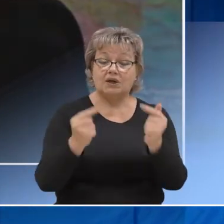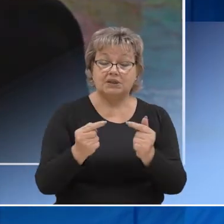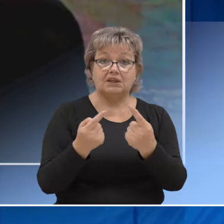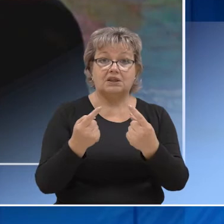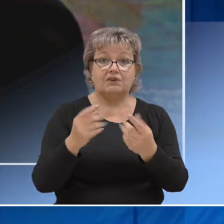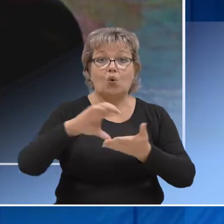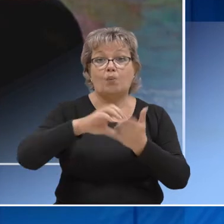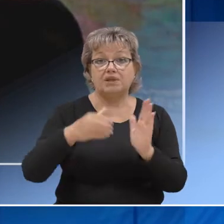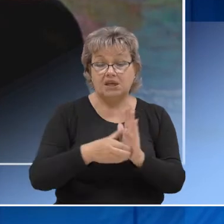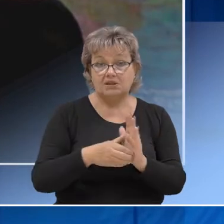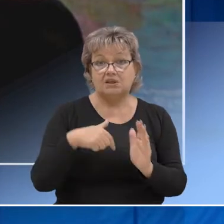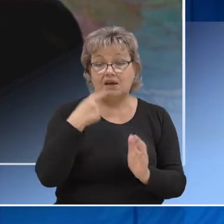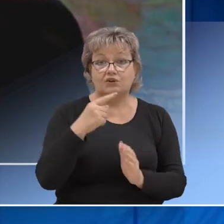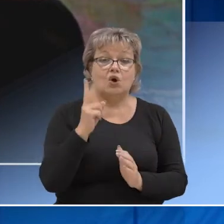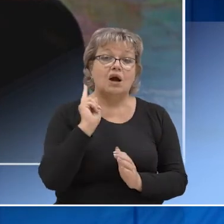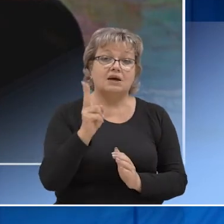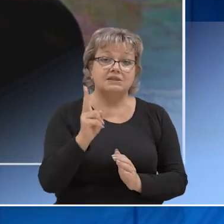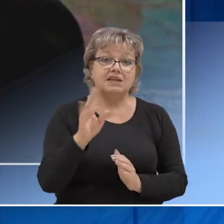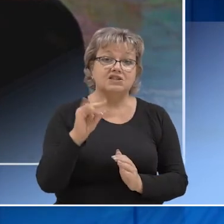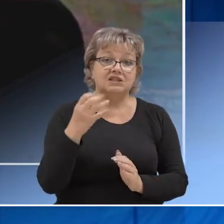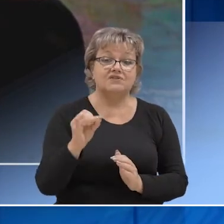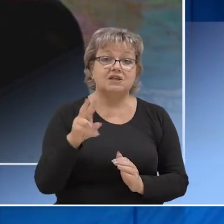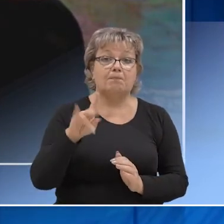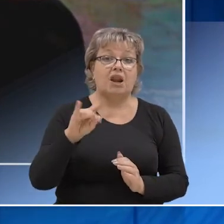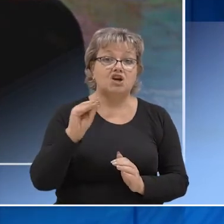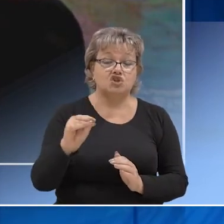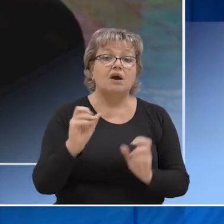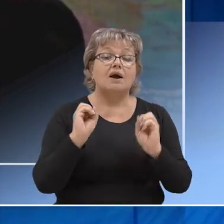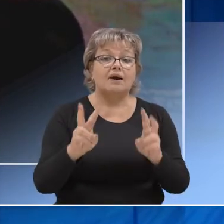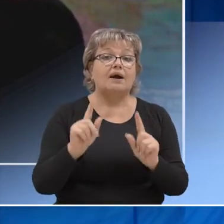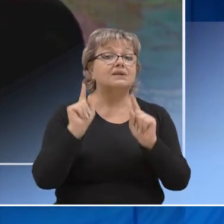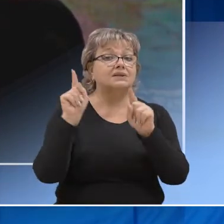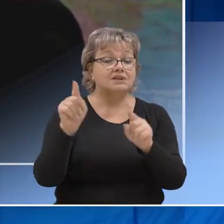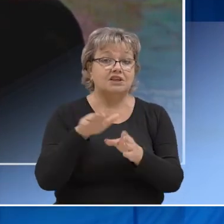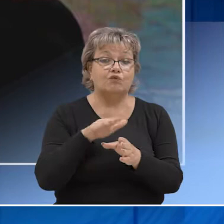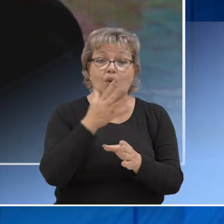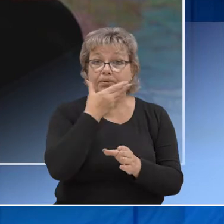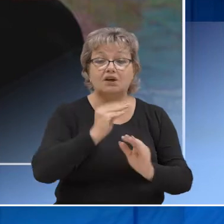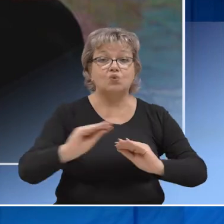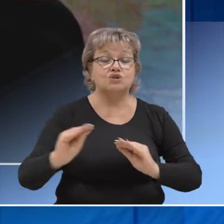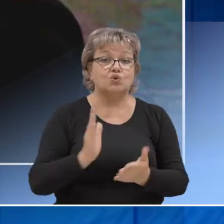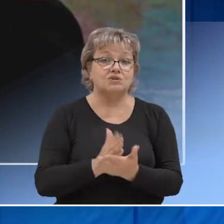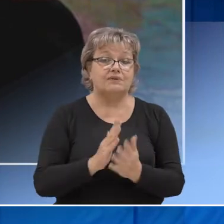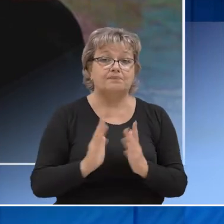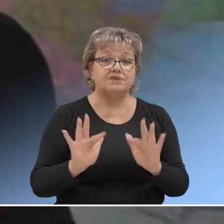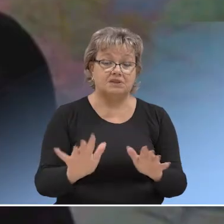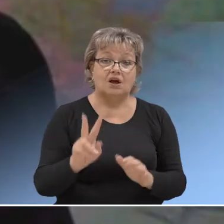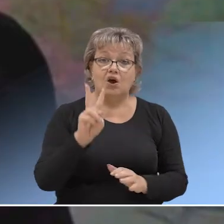конкретного объекта. Я сейчас говорю о Константиновском пляже. Скажите, пожалуйста, как обстоят дела с его благоустройством?